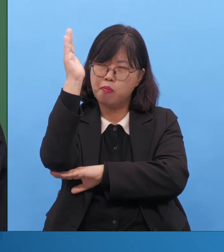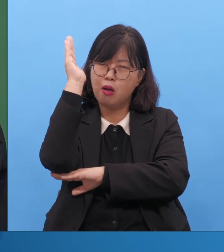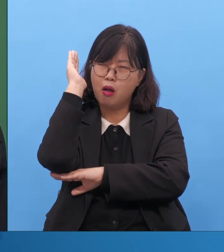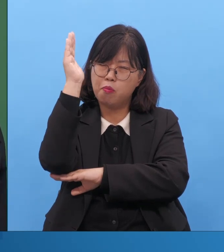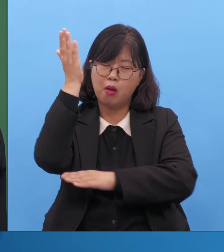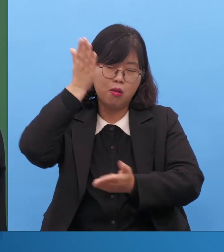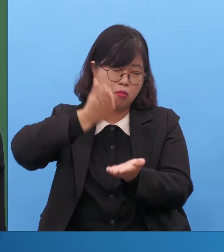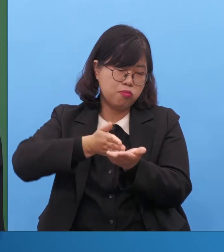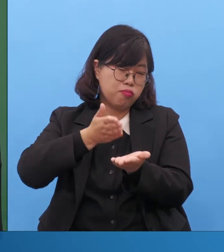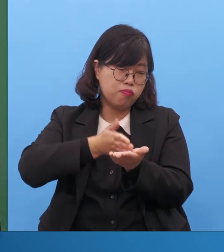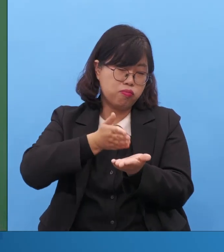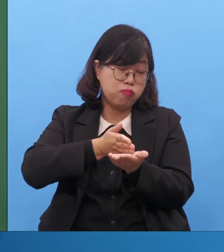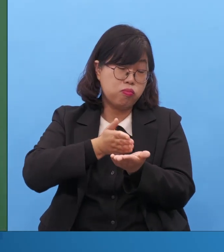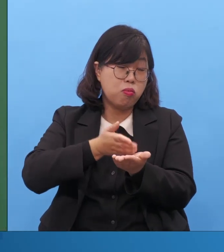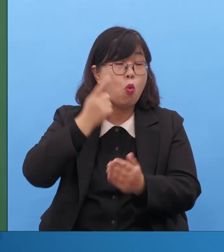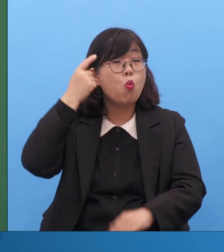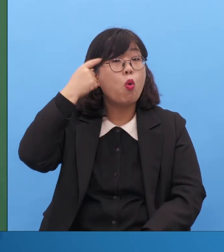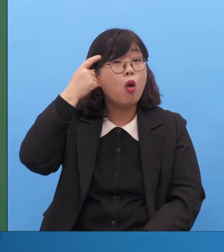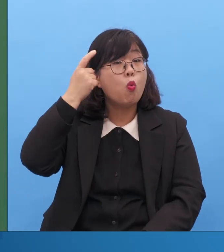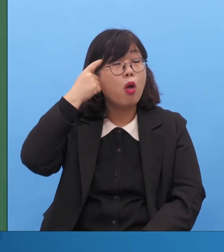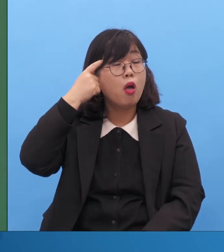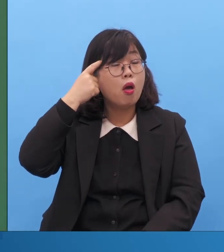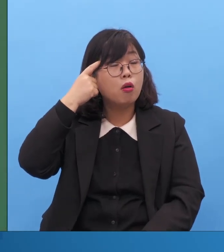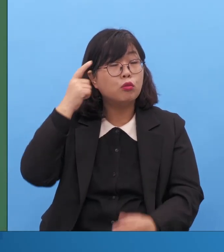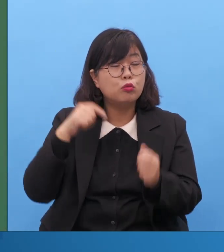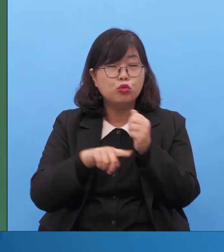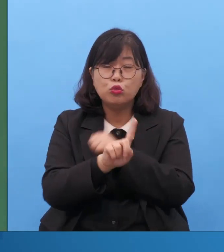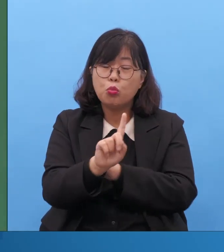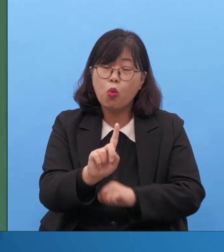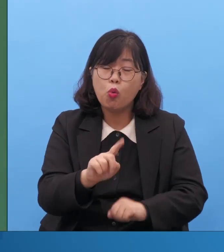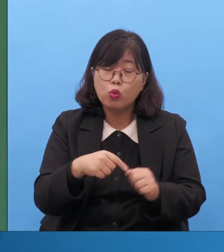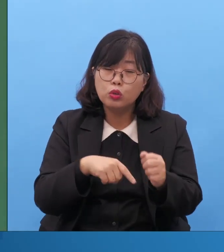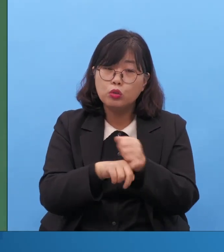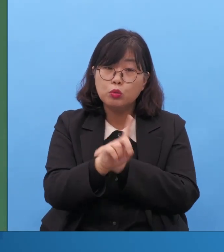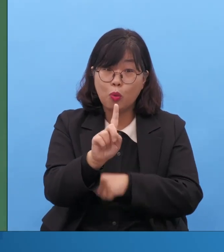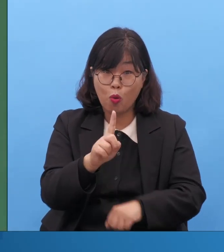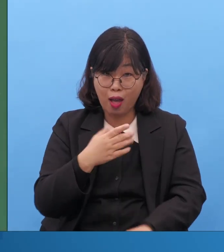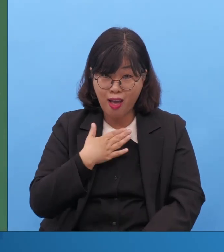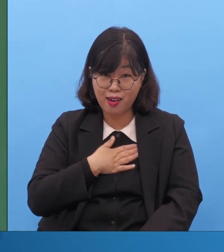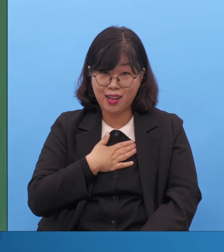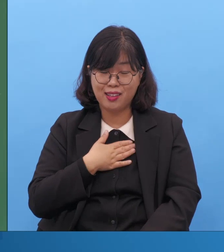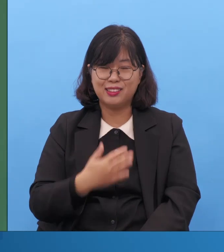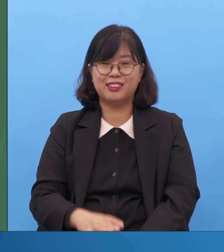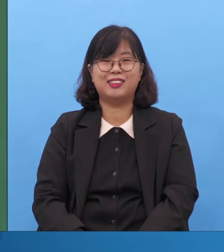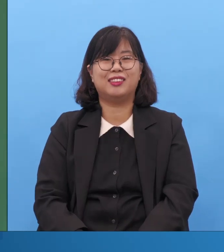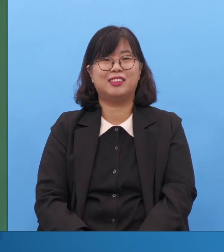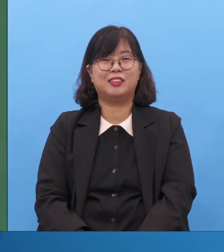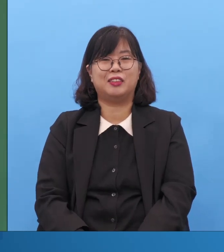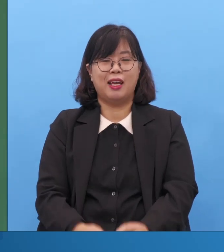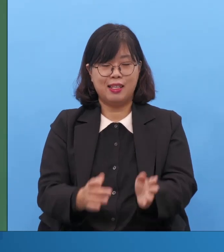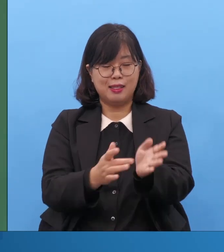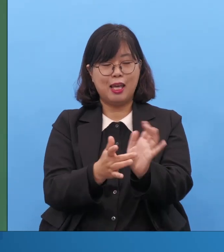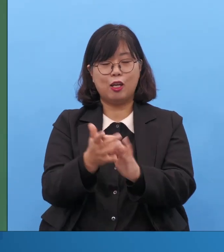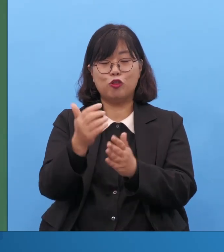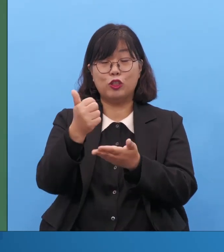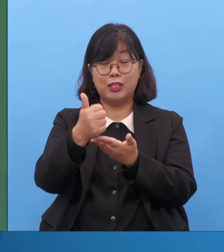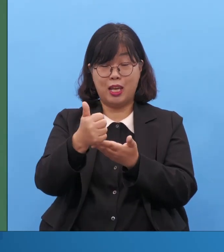한 번 생각해 보세요 자, 예수님이 십자가에 처형당하는 끔찍한 사건이 생겼잖아요